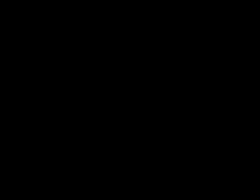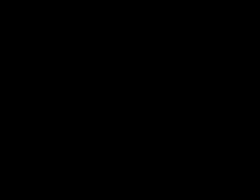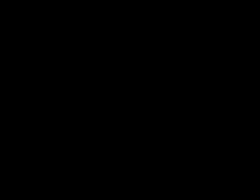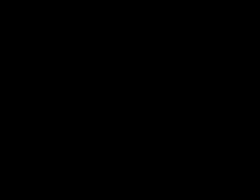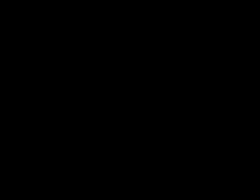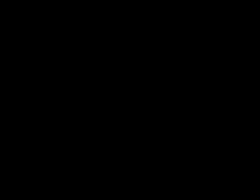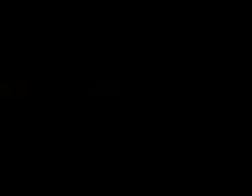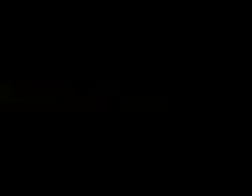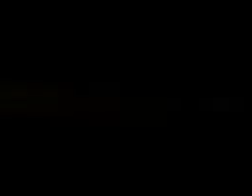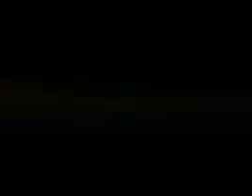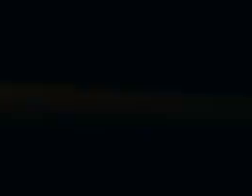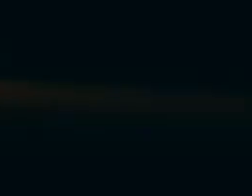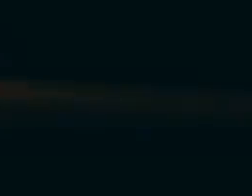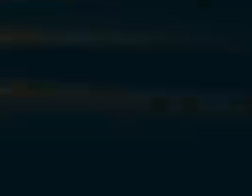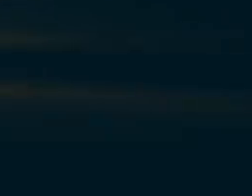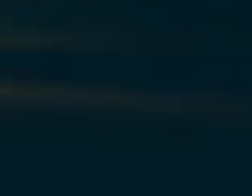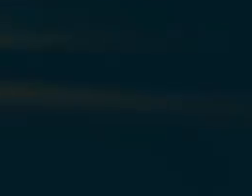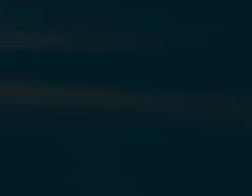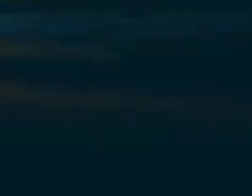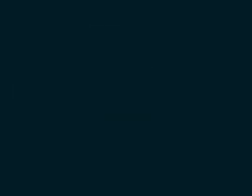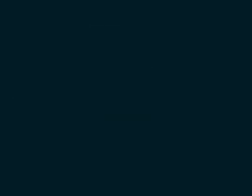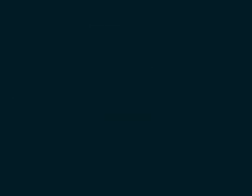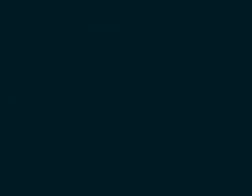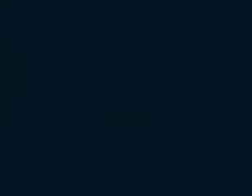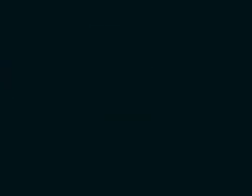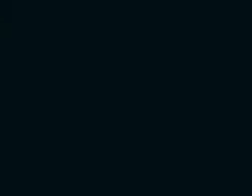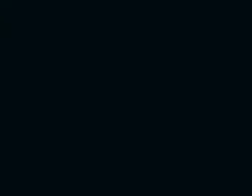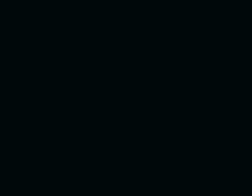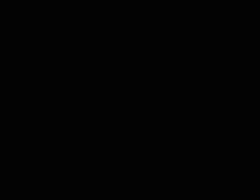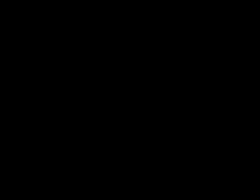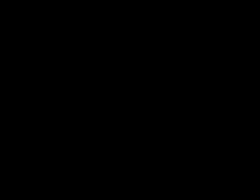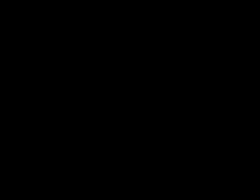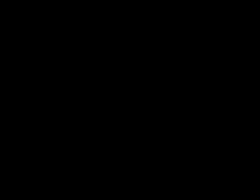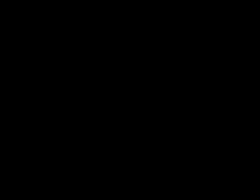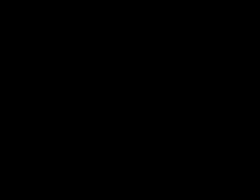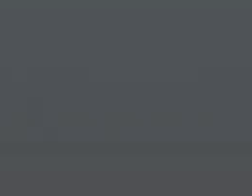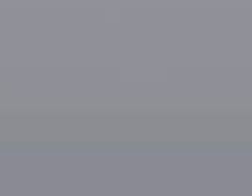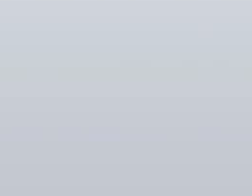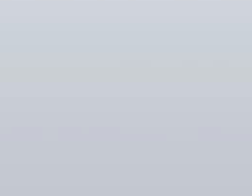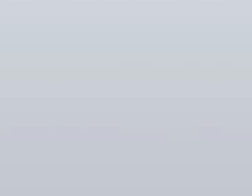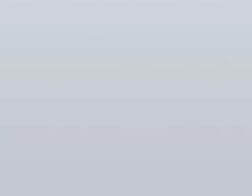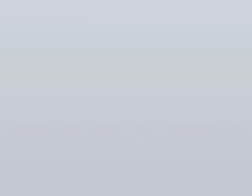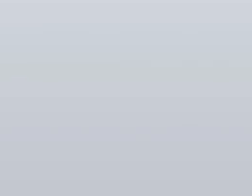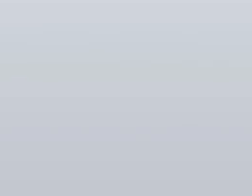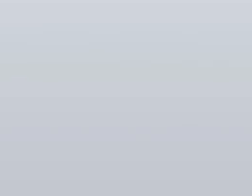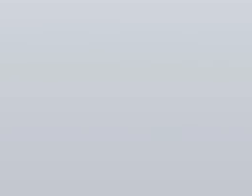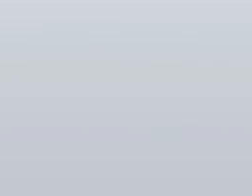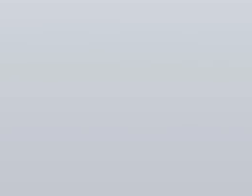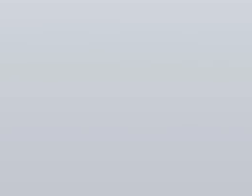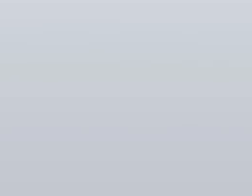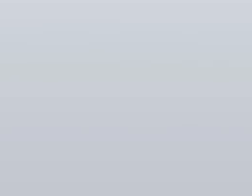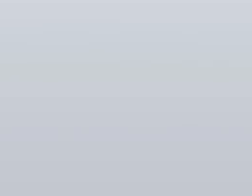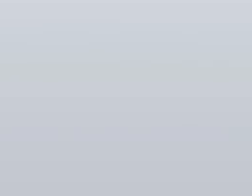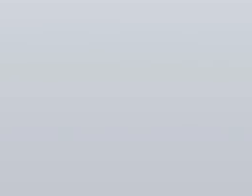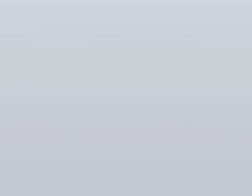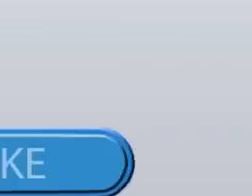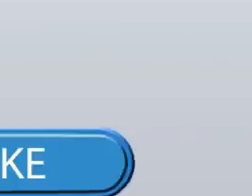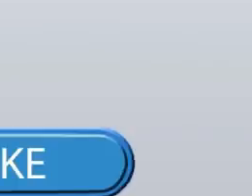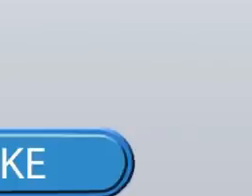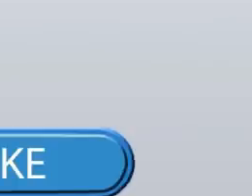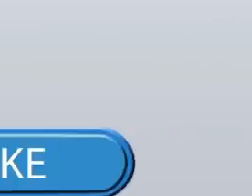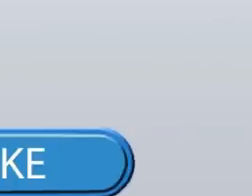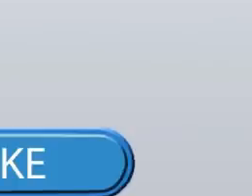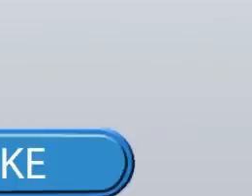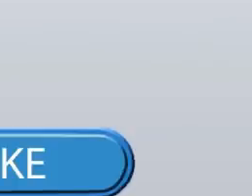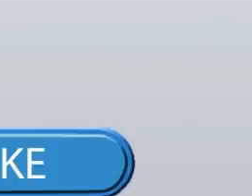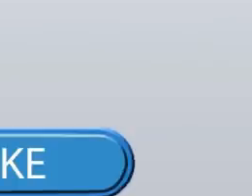Make your day Gili Boni Online TV Upata habari mpiana kwa haraka kila